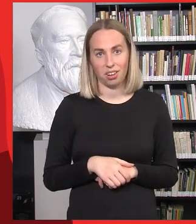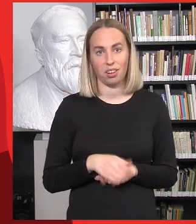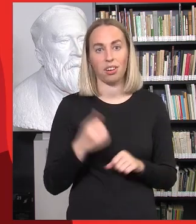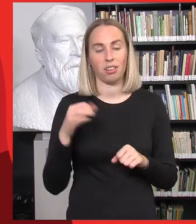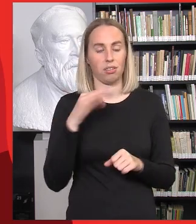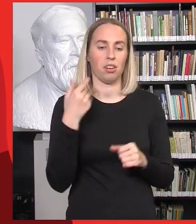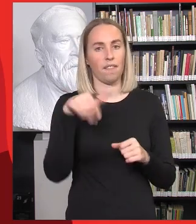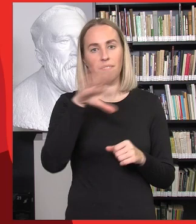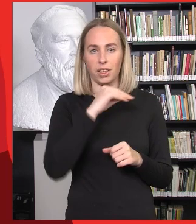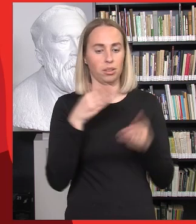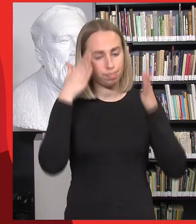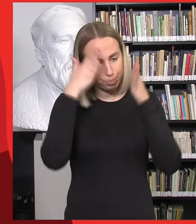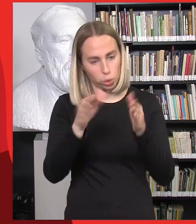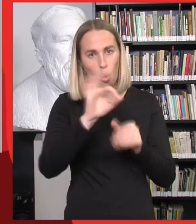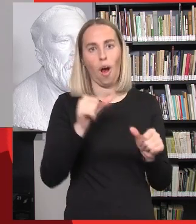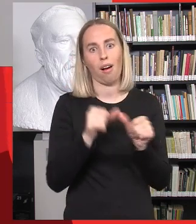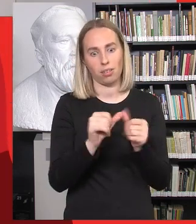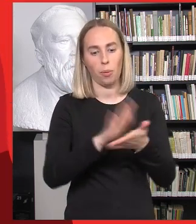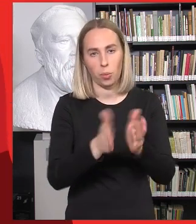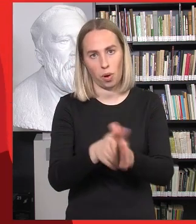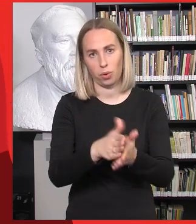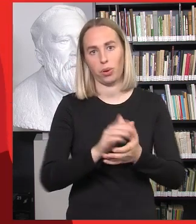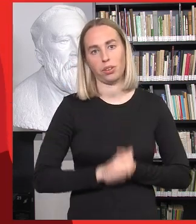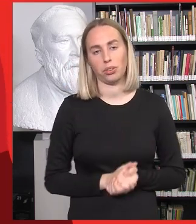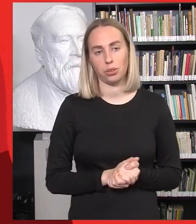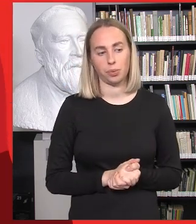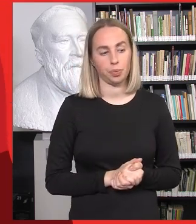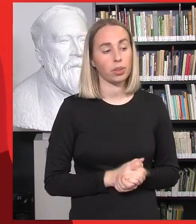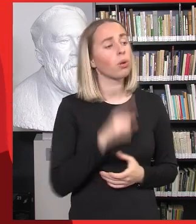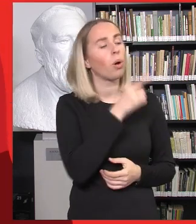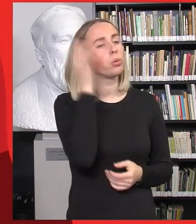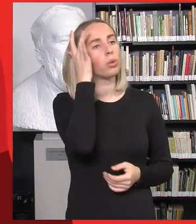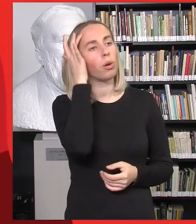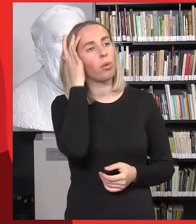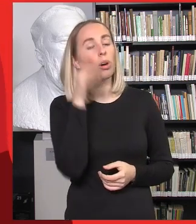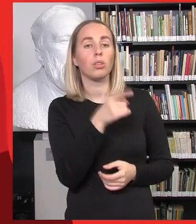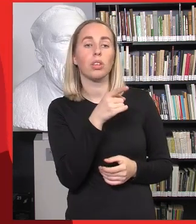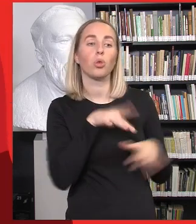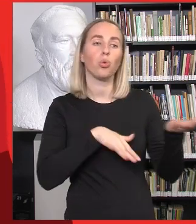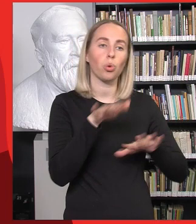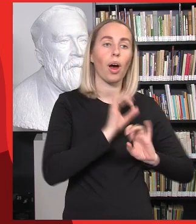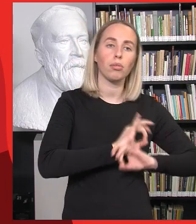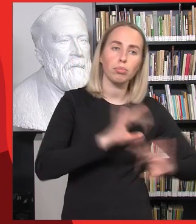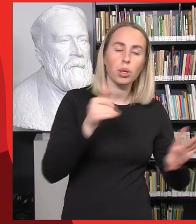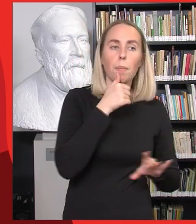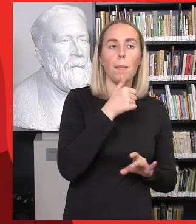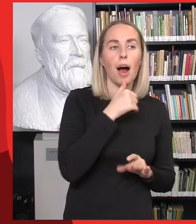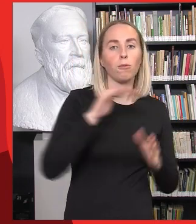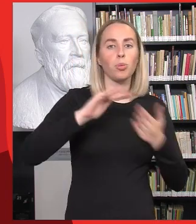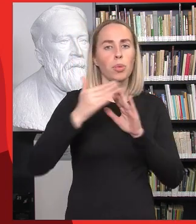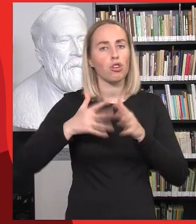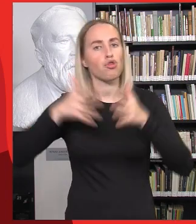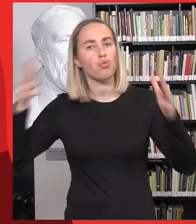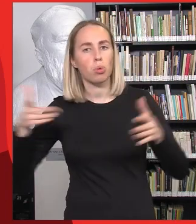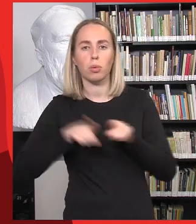egzaminų ruošimą šiuo metu. O kaip Jums atrodo, ar padėtis skirtinga, pavyzdžiui, didžiosiuose miestuose ir